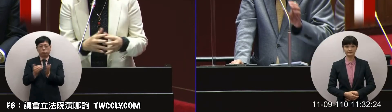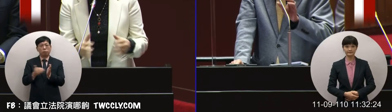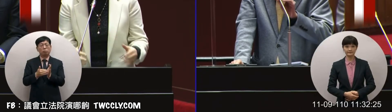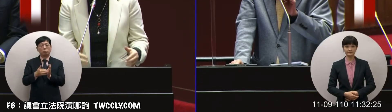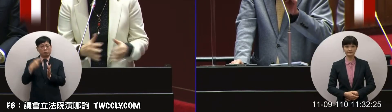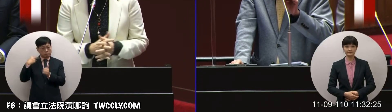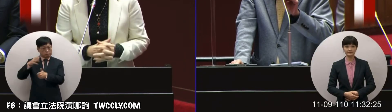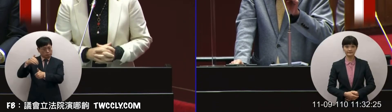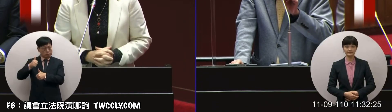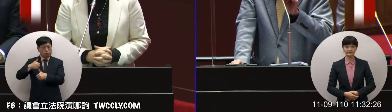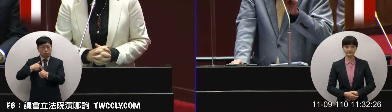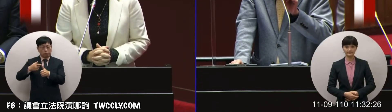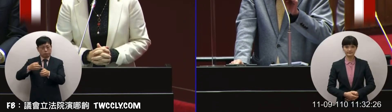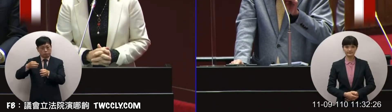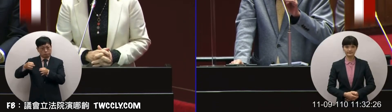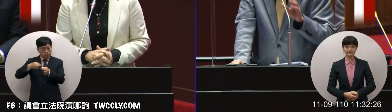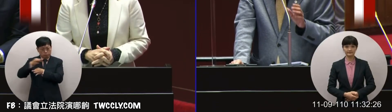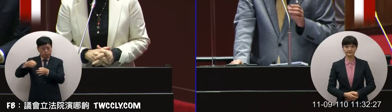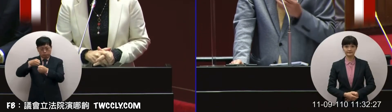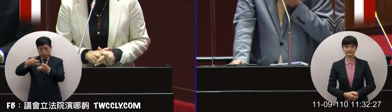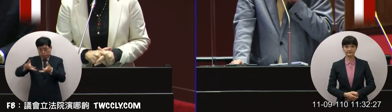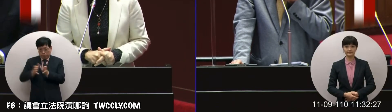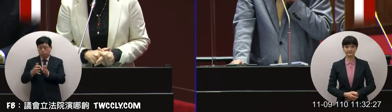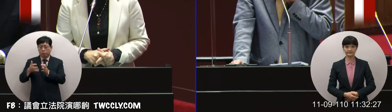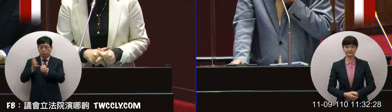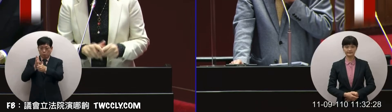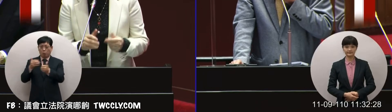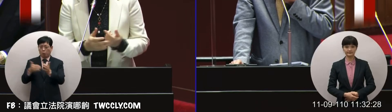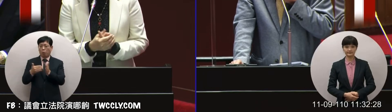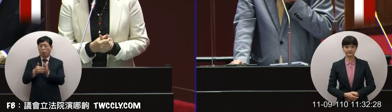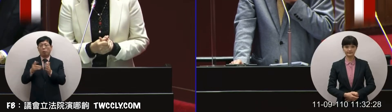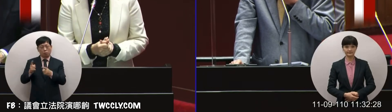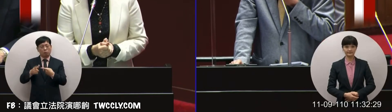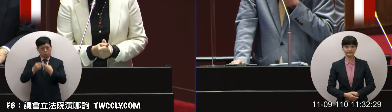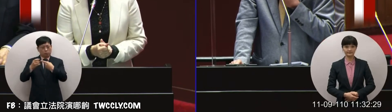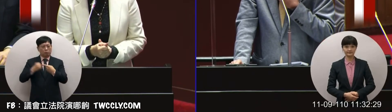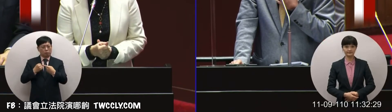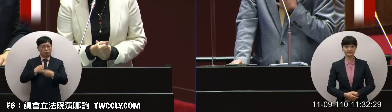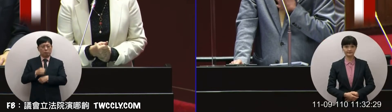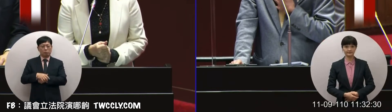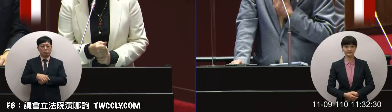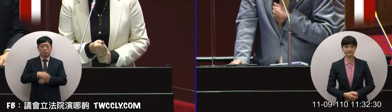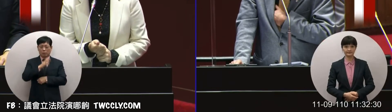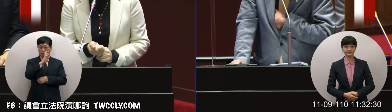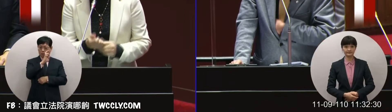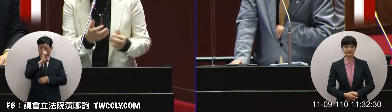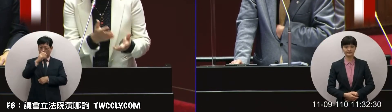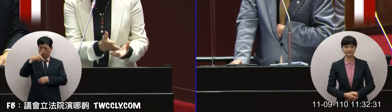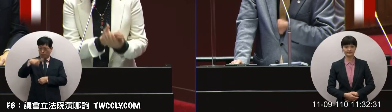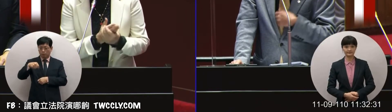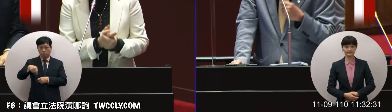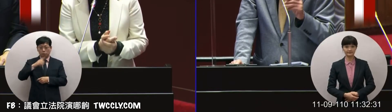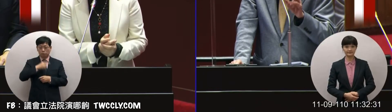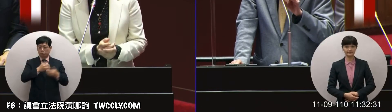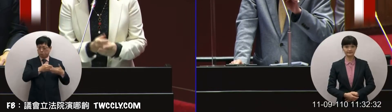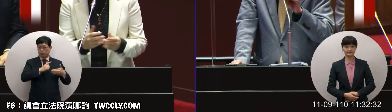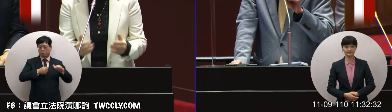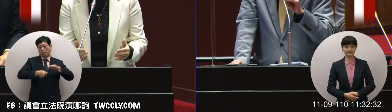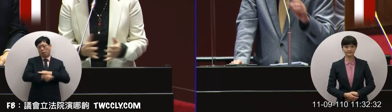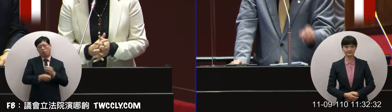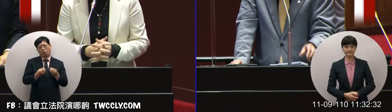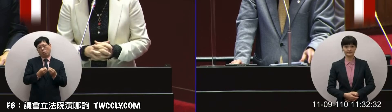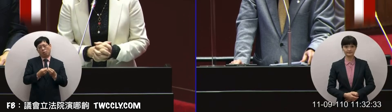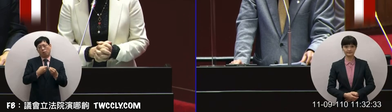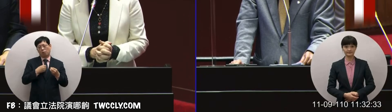找產業界來做了解那產業界第一個也了解到因為RCEP那中國在裡面